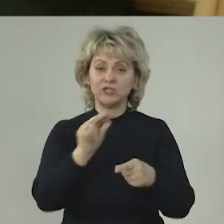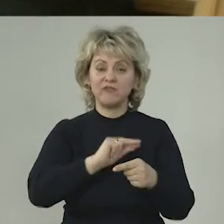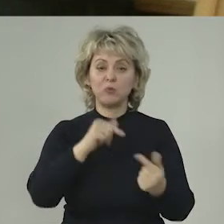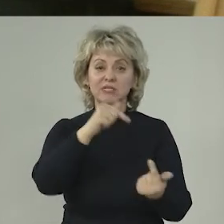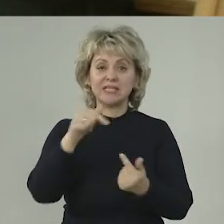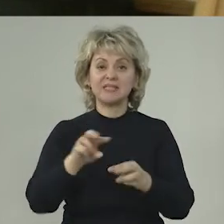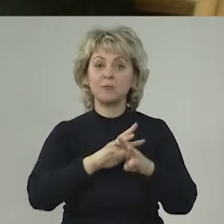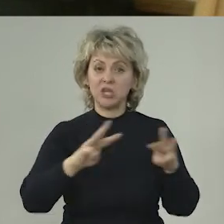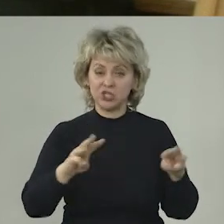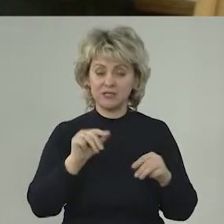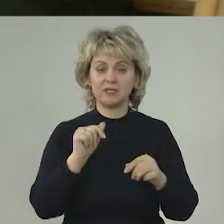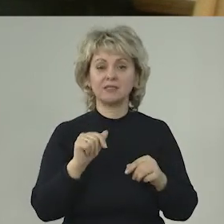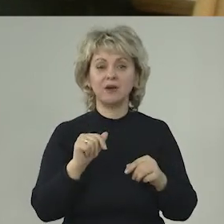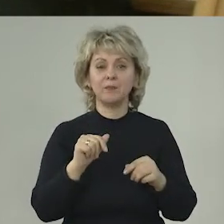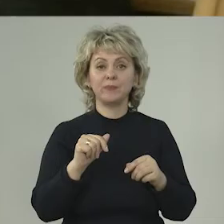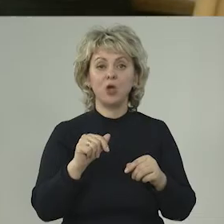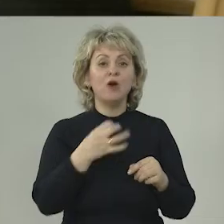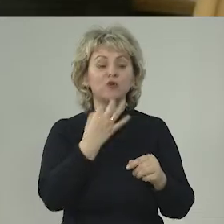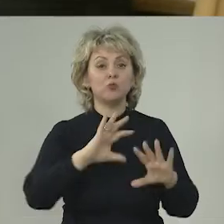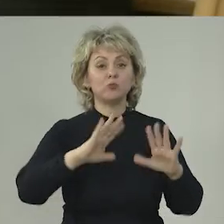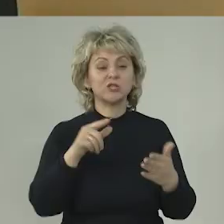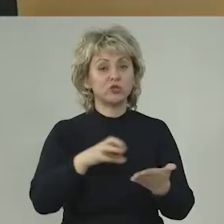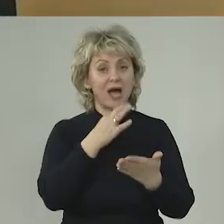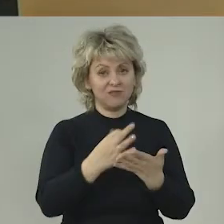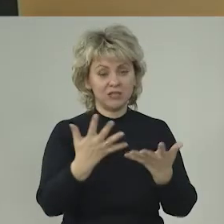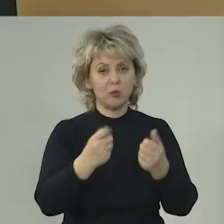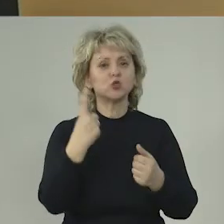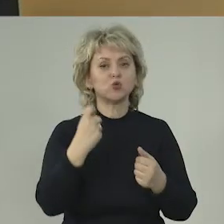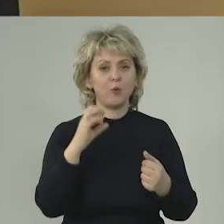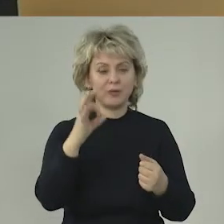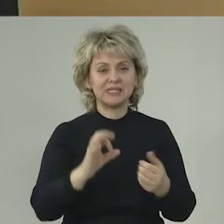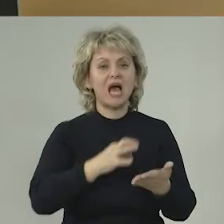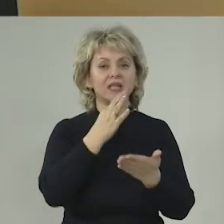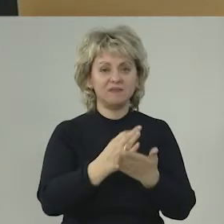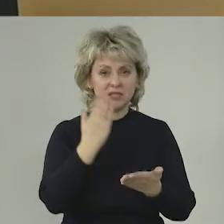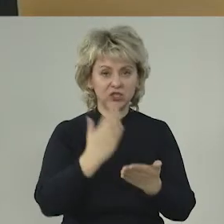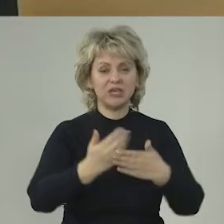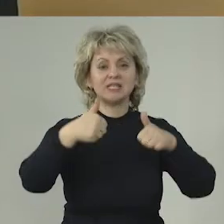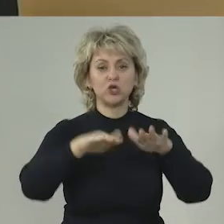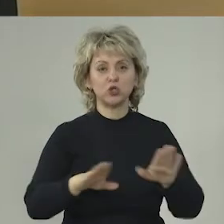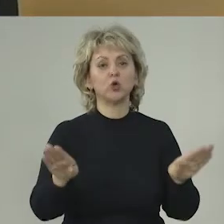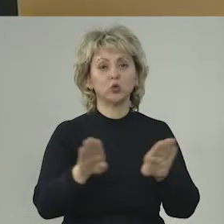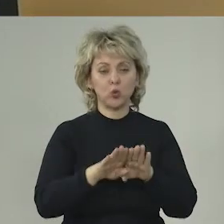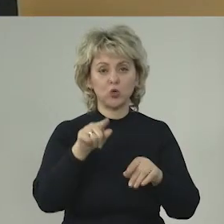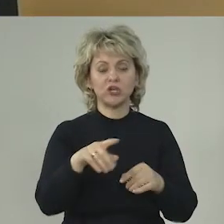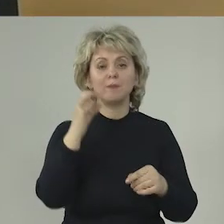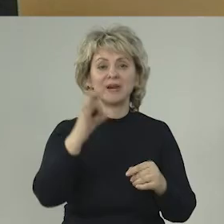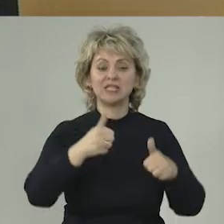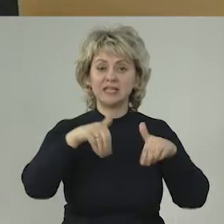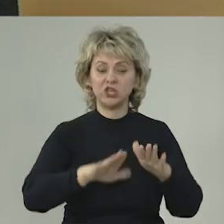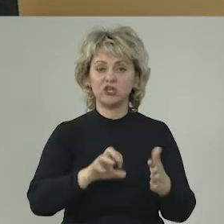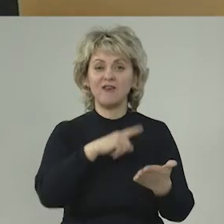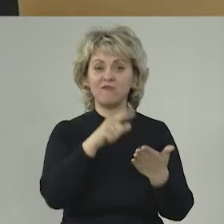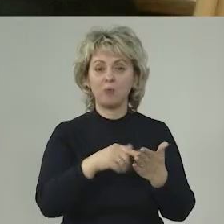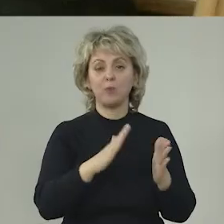работу в соответствующее министерство. То есть они в любом случае ответы получают? 100% и ответы, решения. Там тоже процент